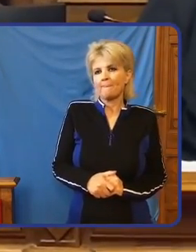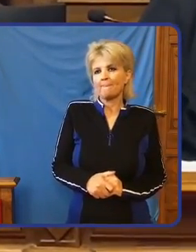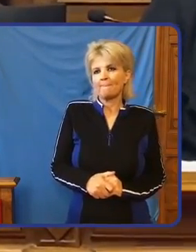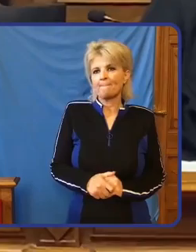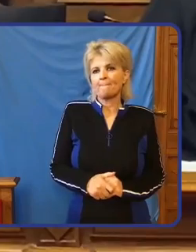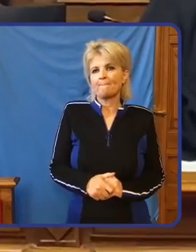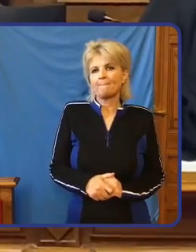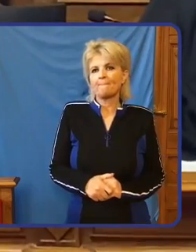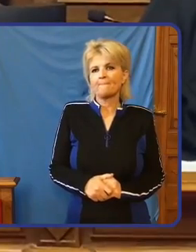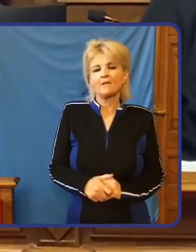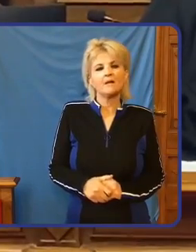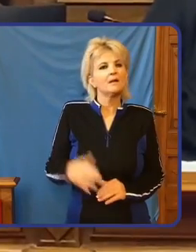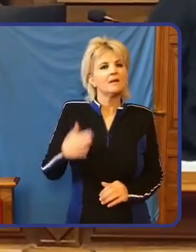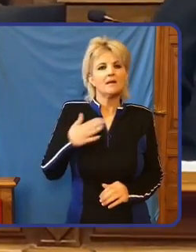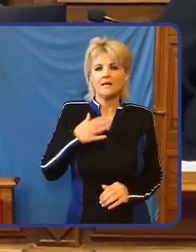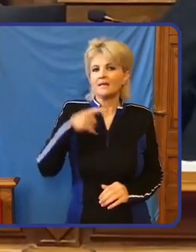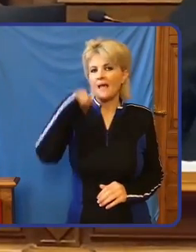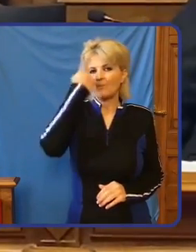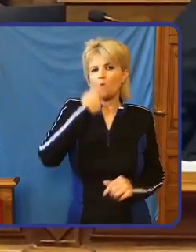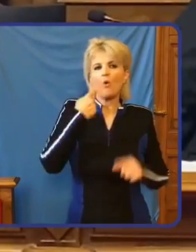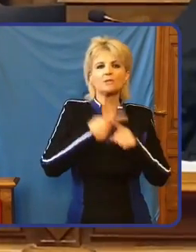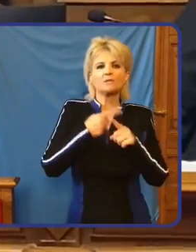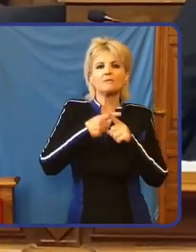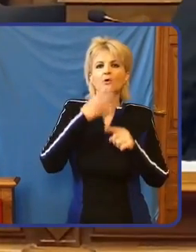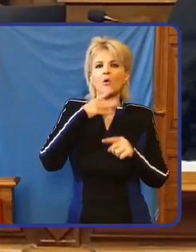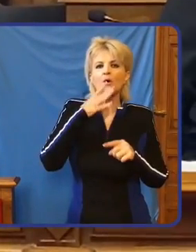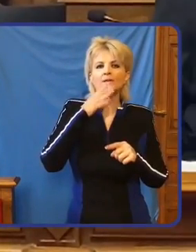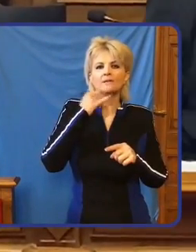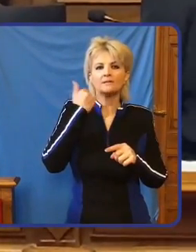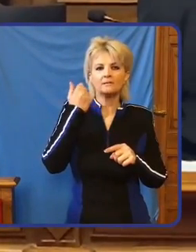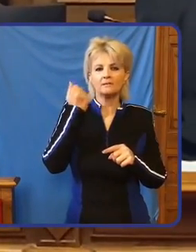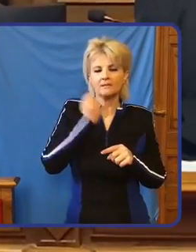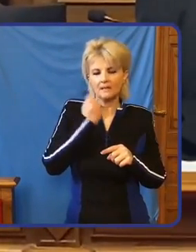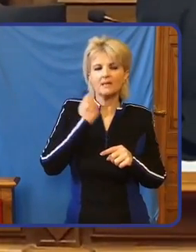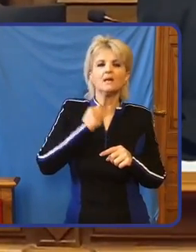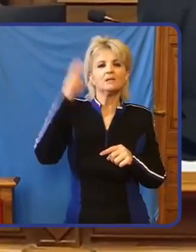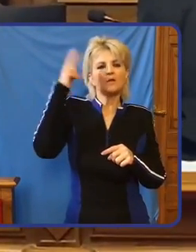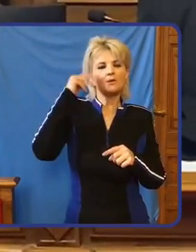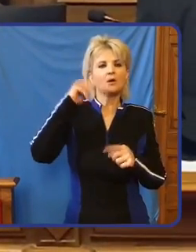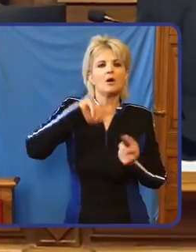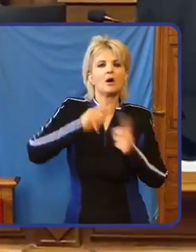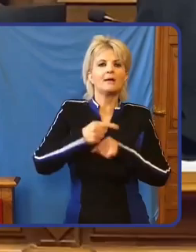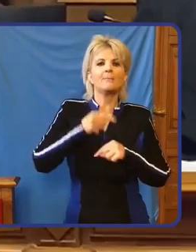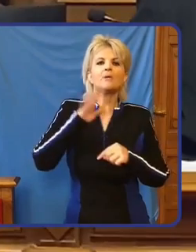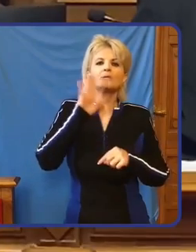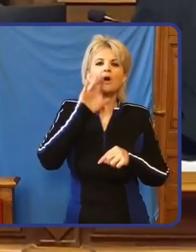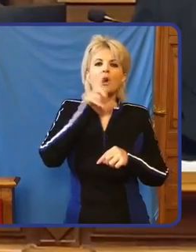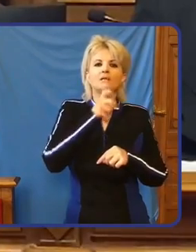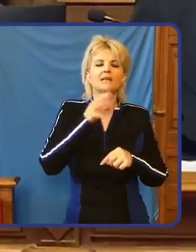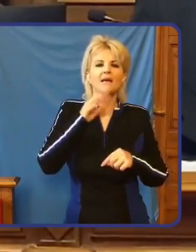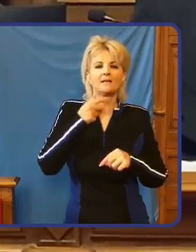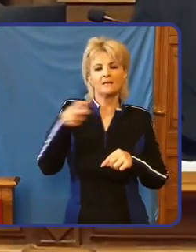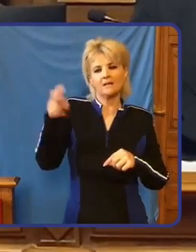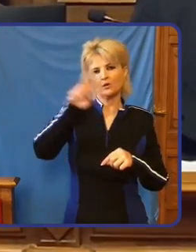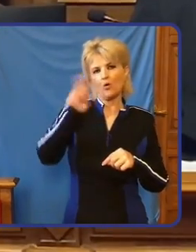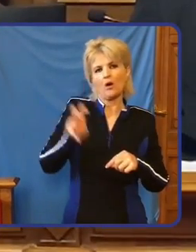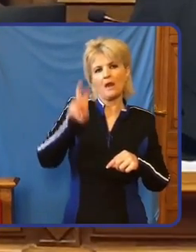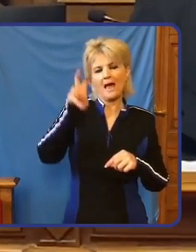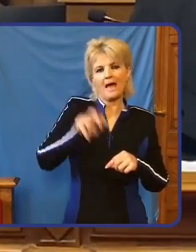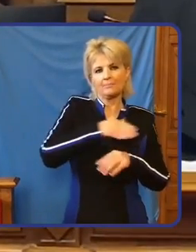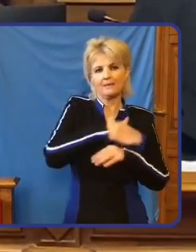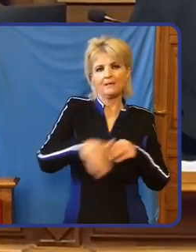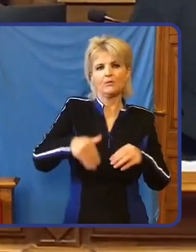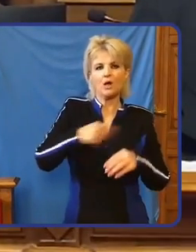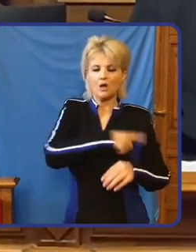Az önök esetében nem a oxfordi talományokat. Az Azeri guruló dollármilliókat, a kínai vasutat, az